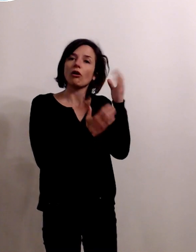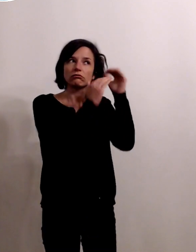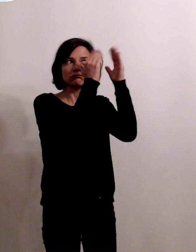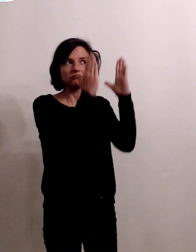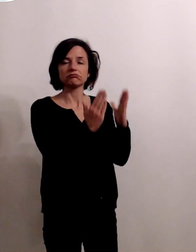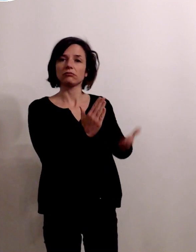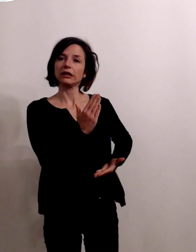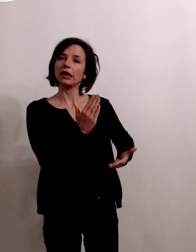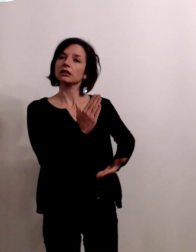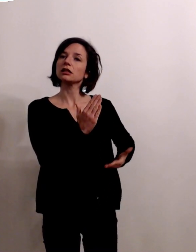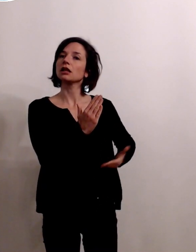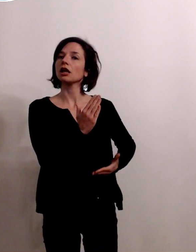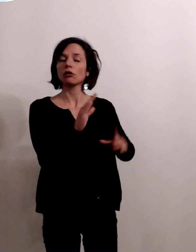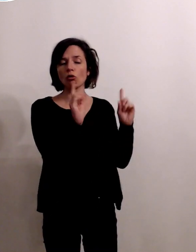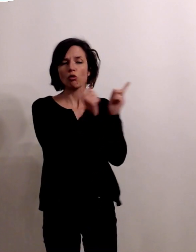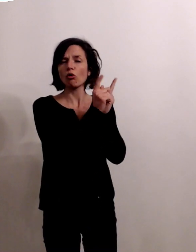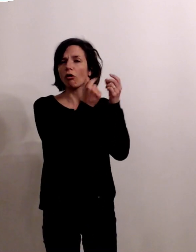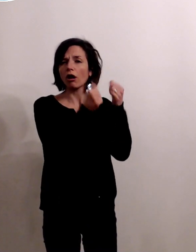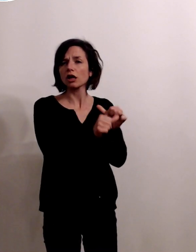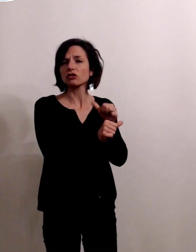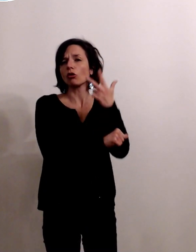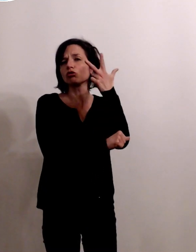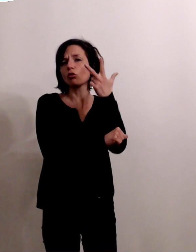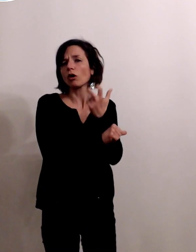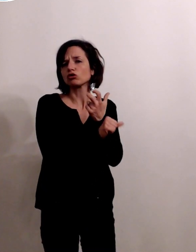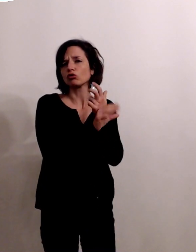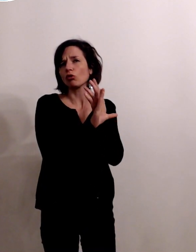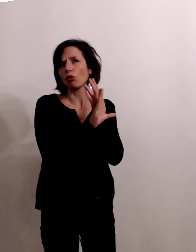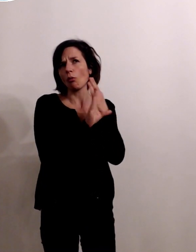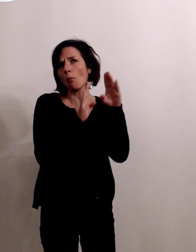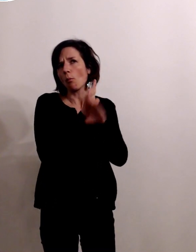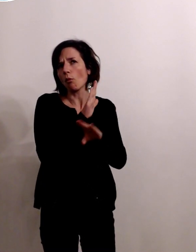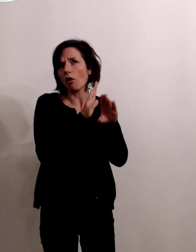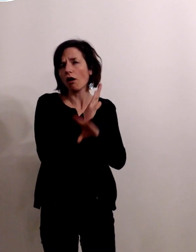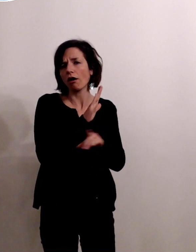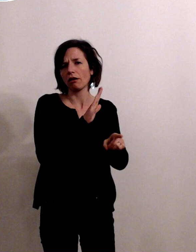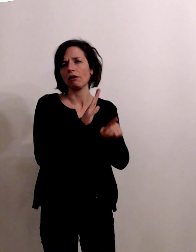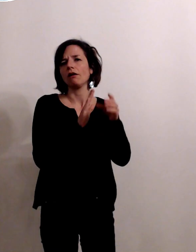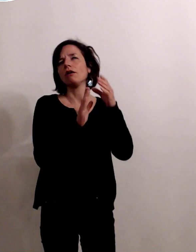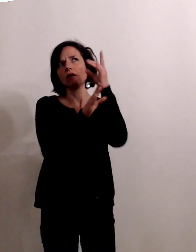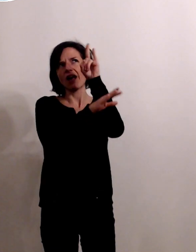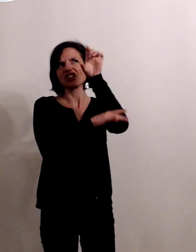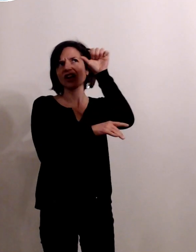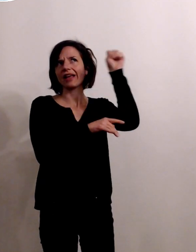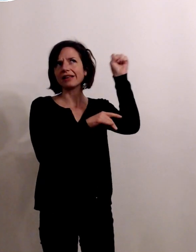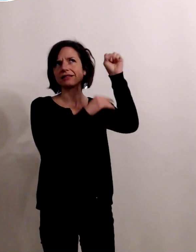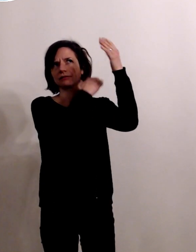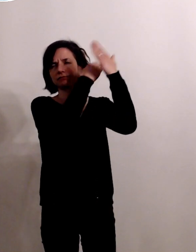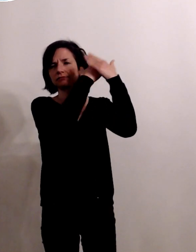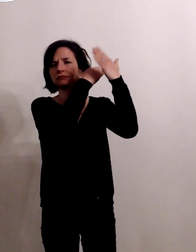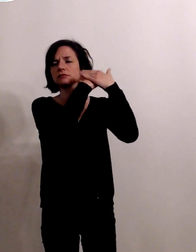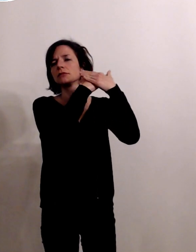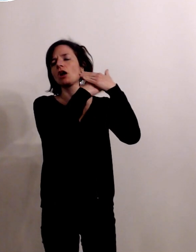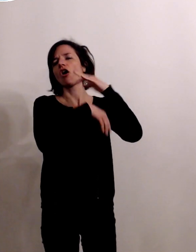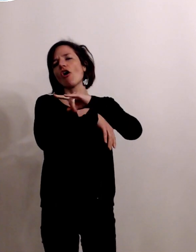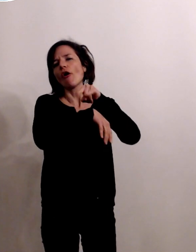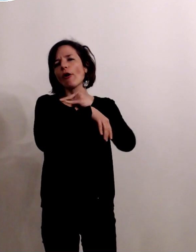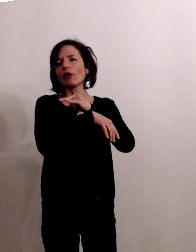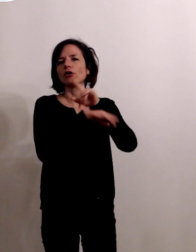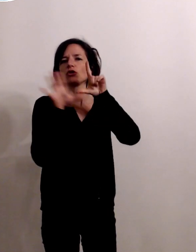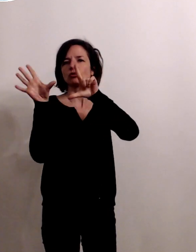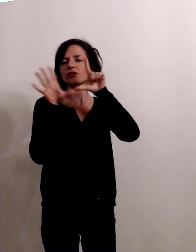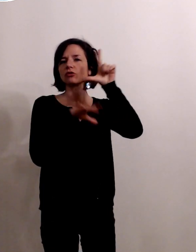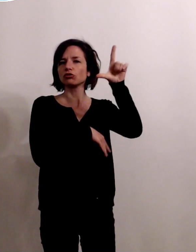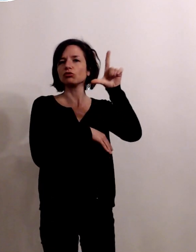moins de trois jours on parle en heures la haute autorité de santé parle en heures donc moins de 72 heures pour un